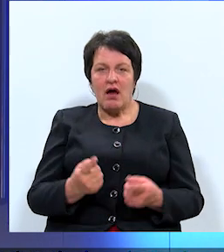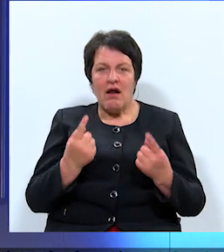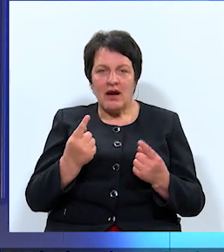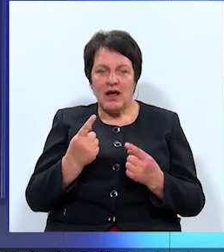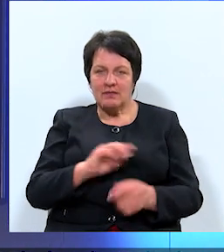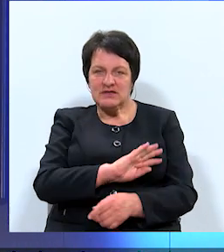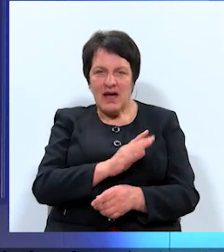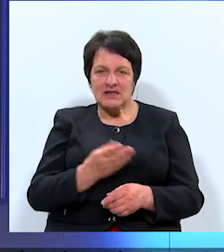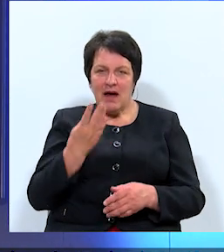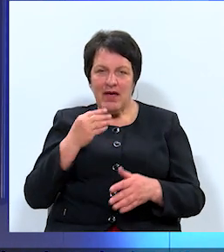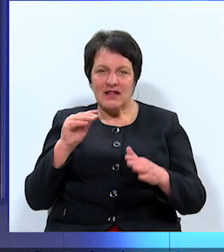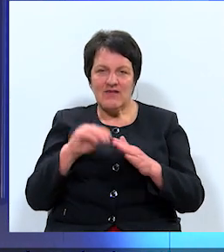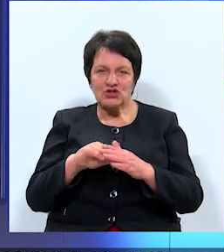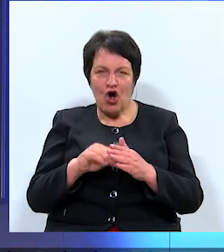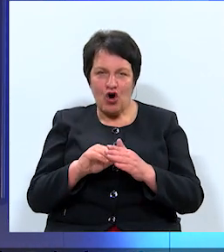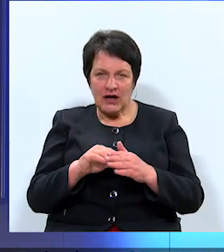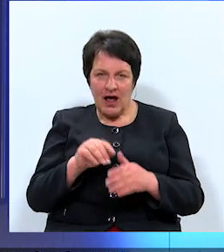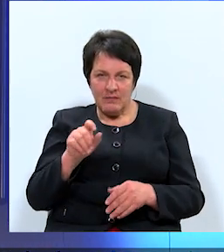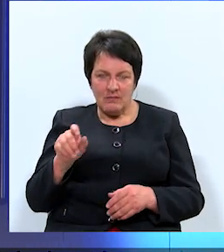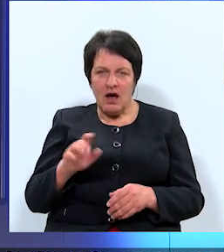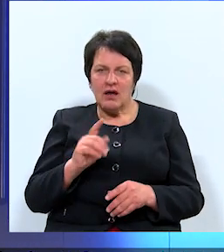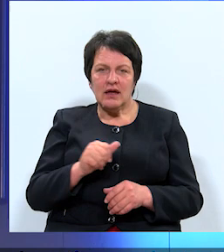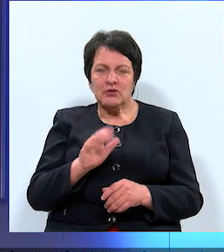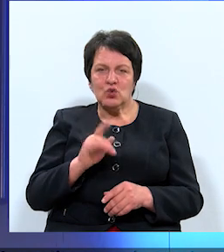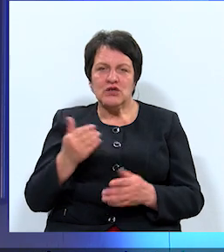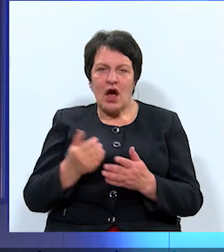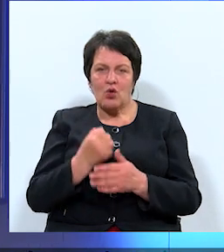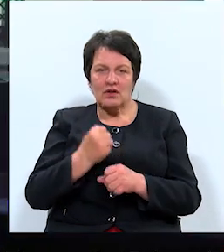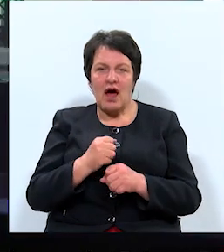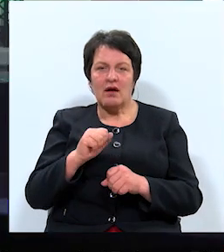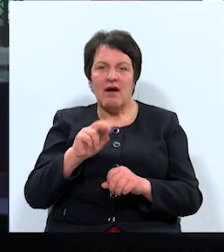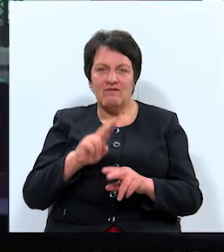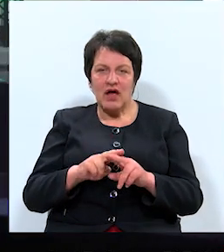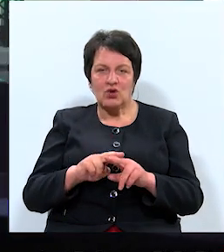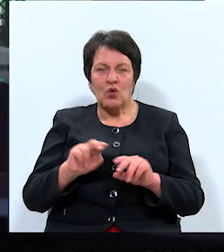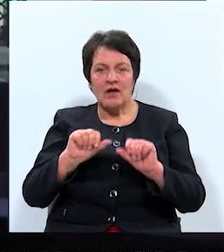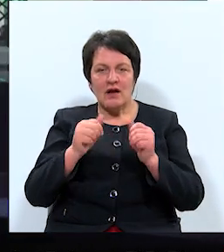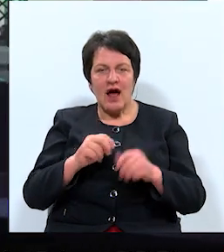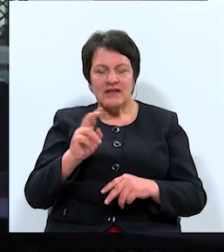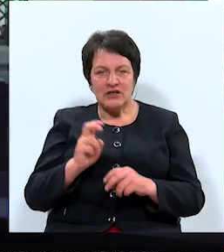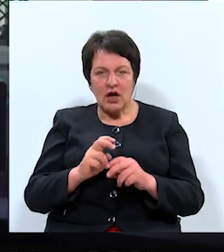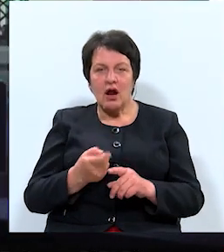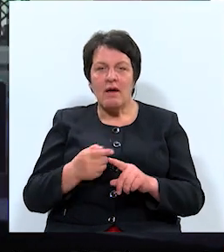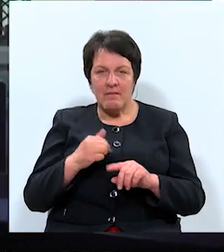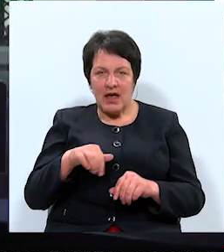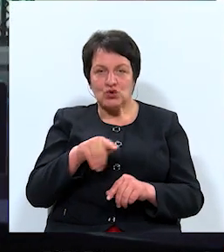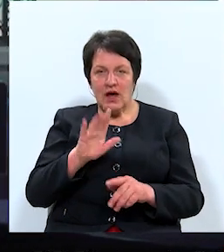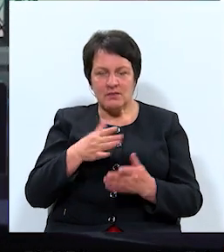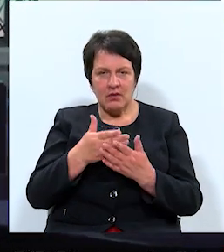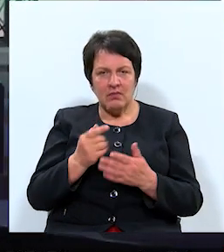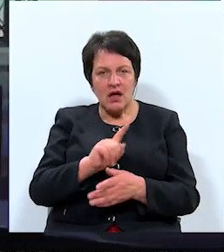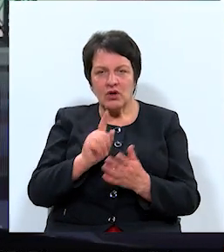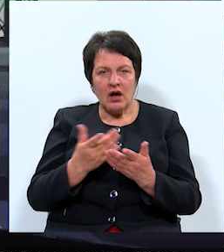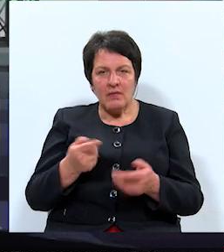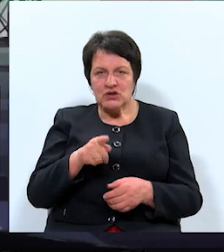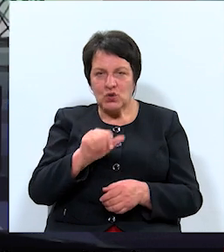spēcīgiem investoriem, ir tīpaši attiecībā uz jaunu darbu ietradīšanu. Un mēs to esam arī parādījuši, piemēram. Kāpēc